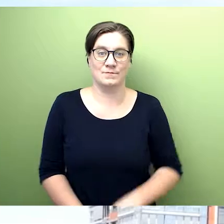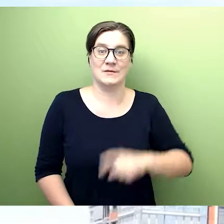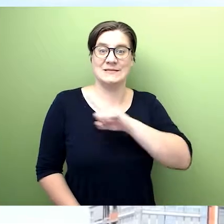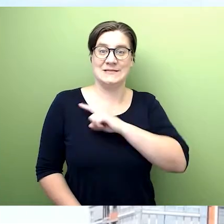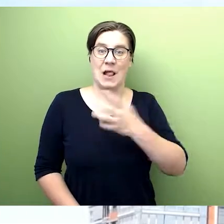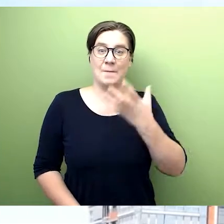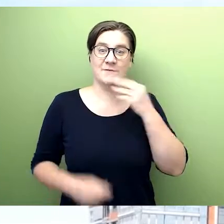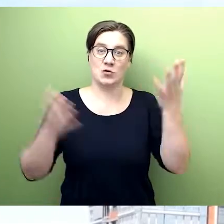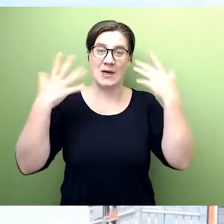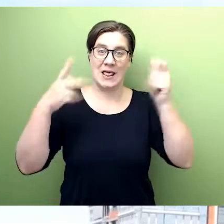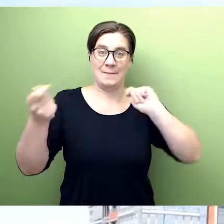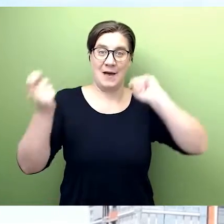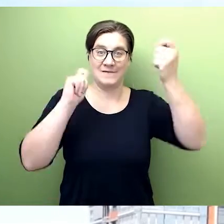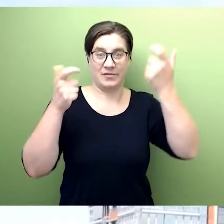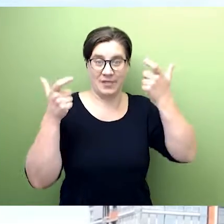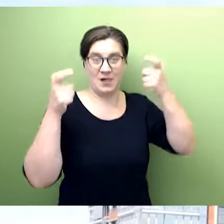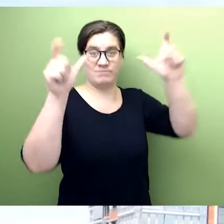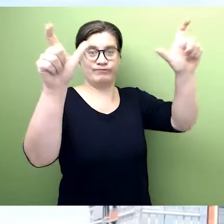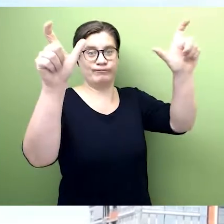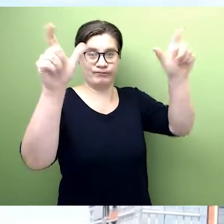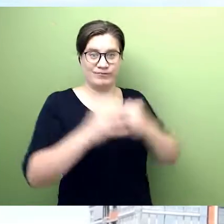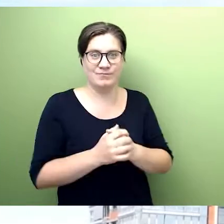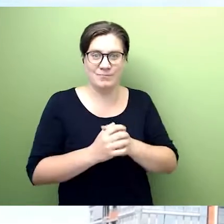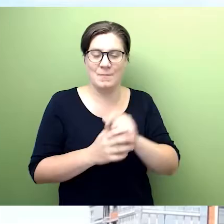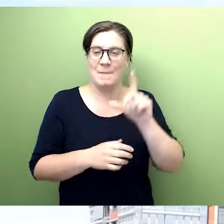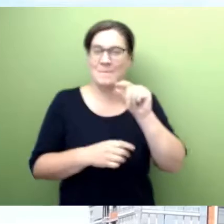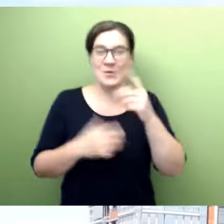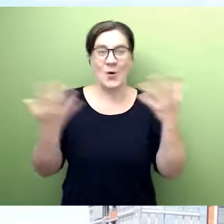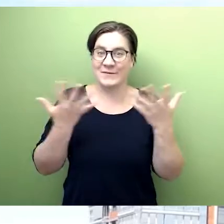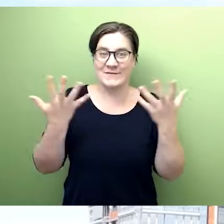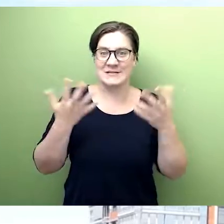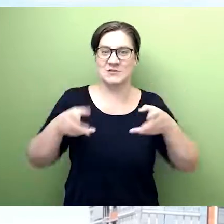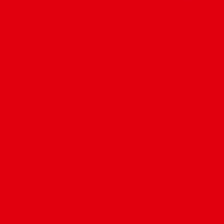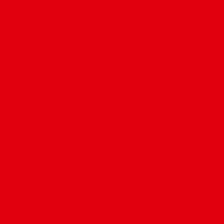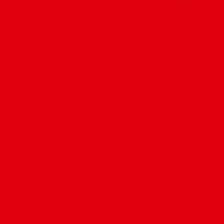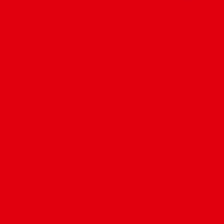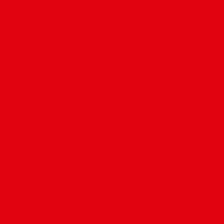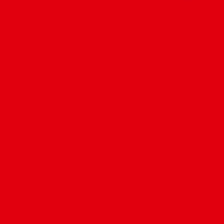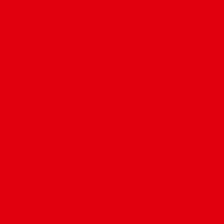Mein Name ist Matthias Stein. Meine Partei ist die SPD.